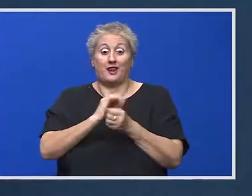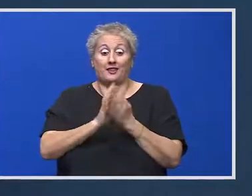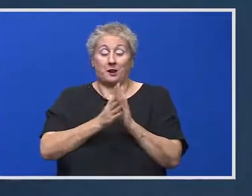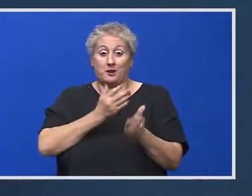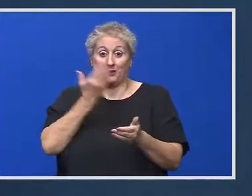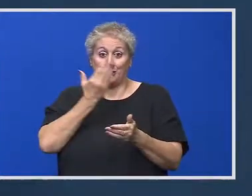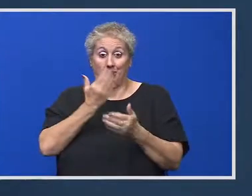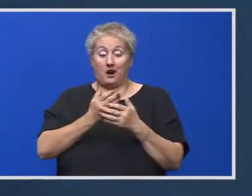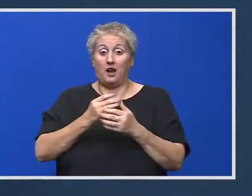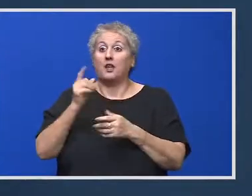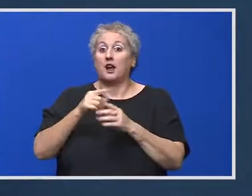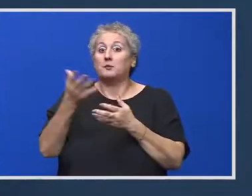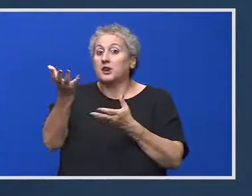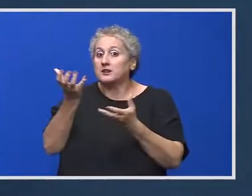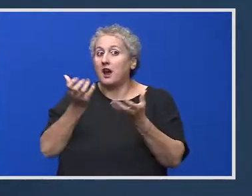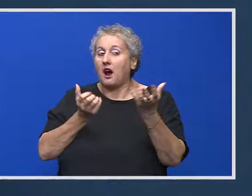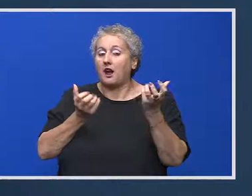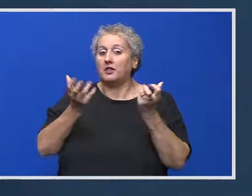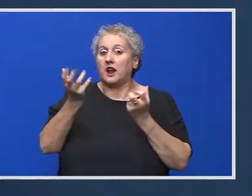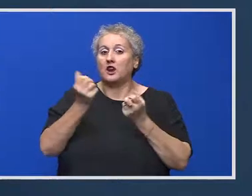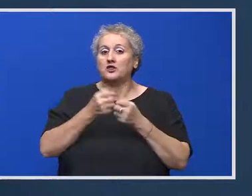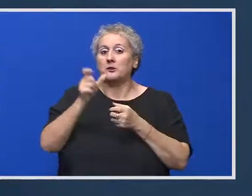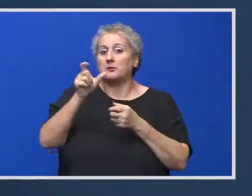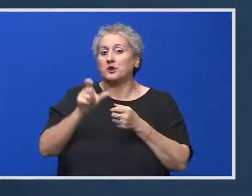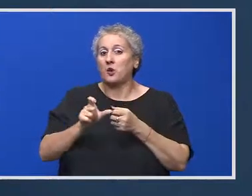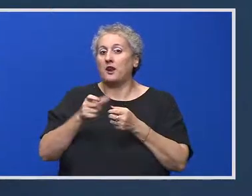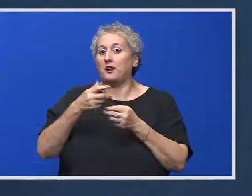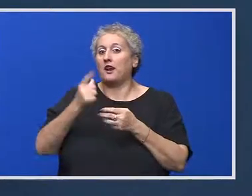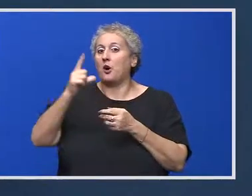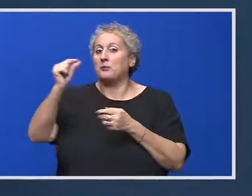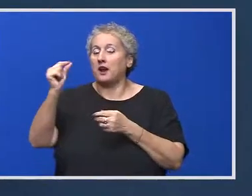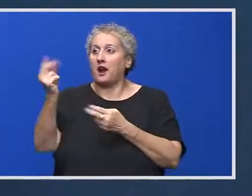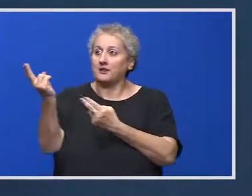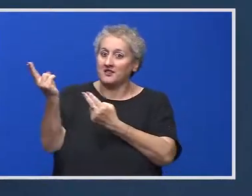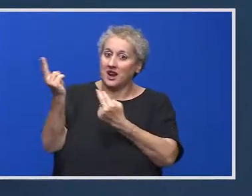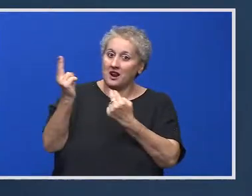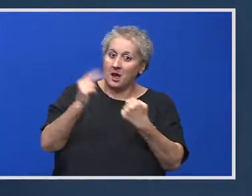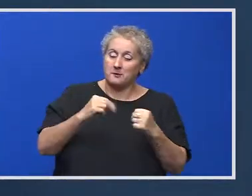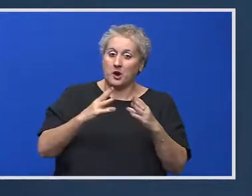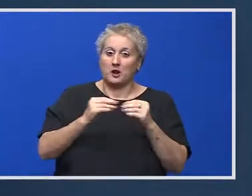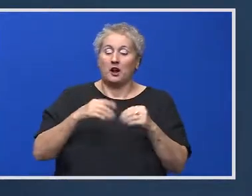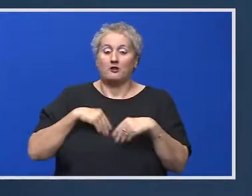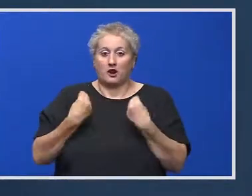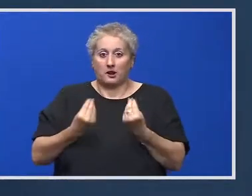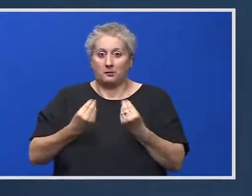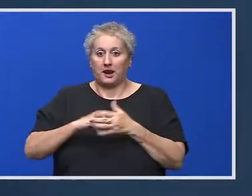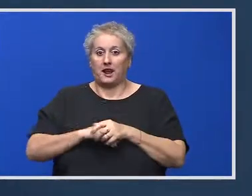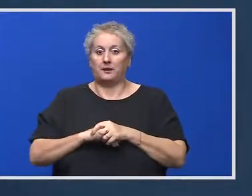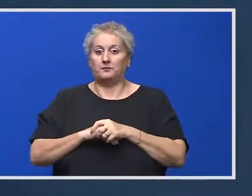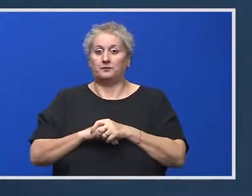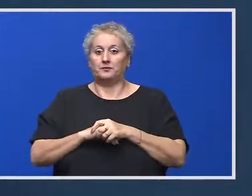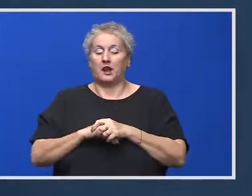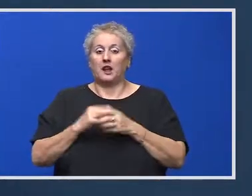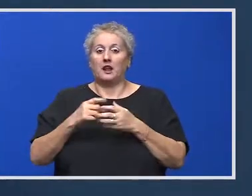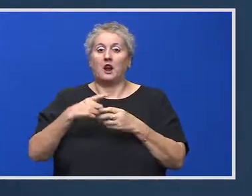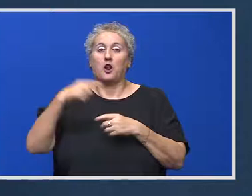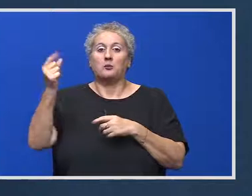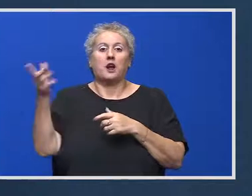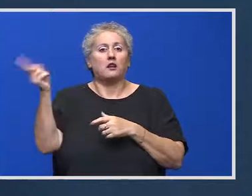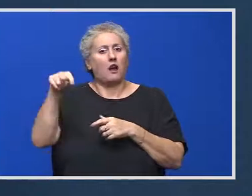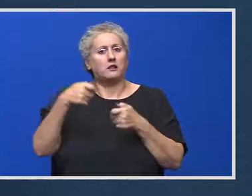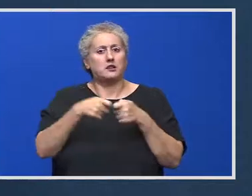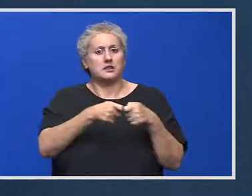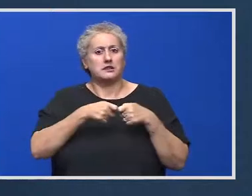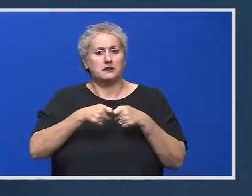Dacă putem să atragem dintre românii care au plecat înapoi, este foarte bine. Dacă putem să atragem alți medici calificați din alte sisteme, este